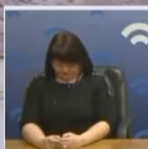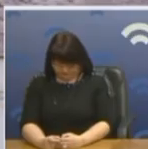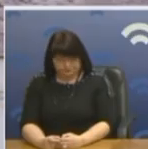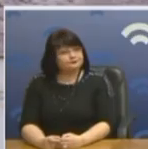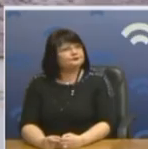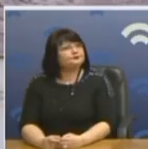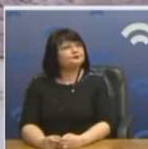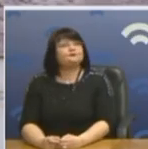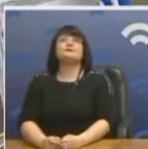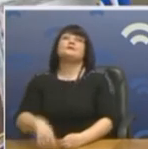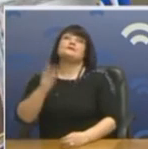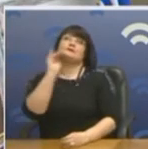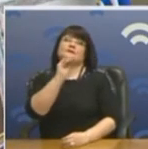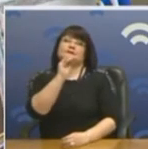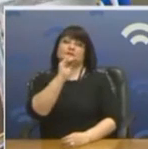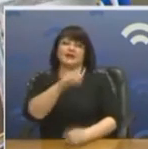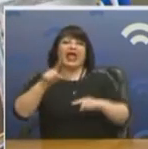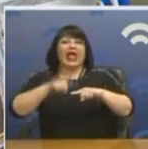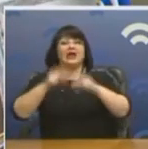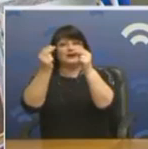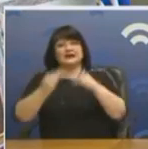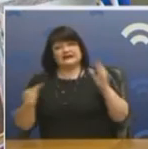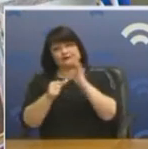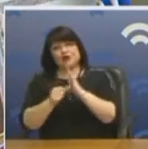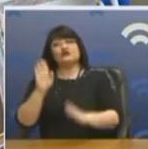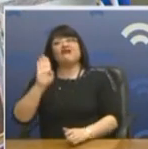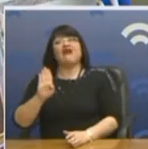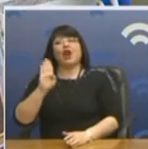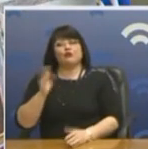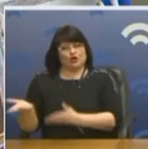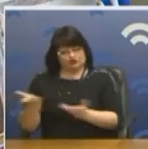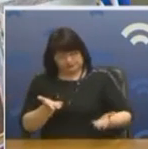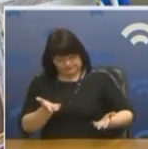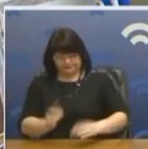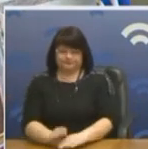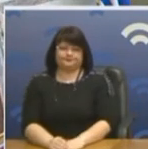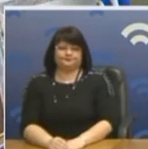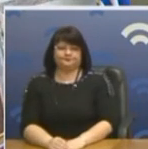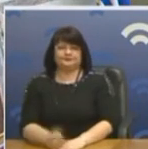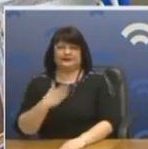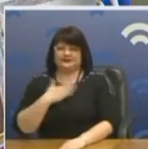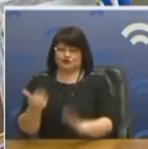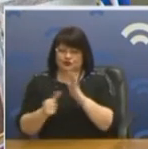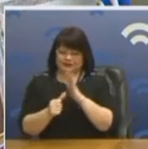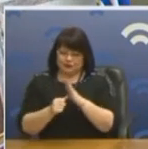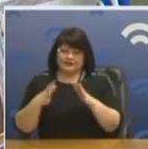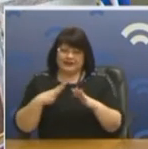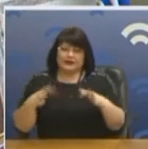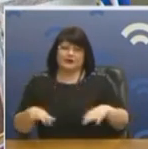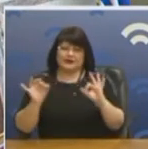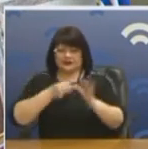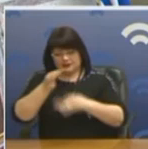Βελόπουλος. Ευχαριστώ κύριε Πρόεδρε. Θα ήθελα ξεκινώντας